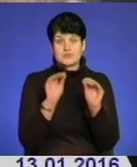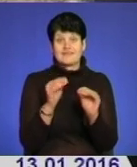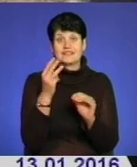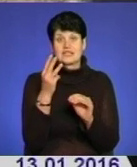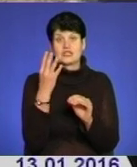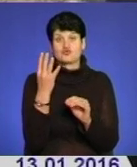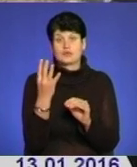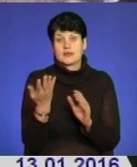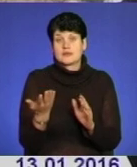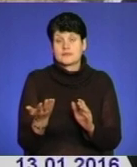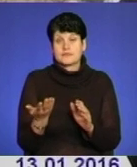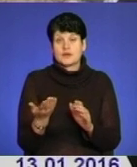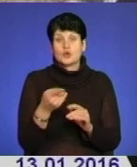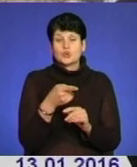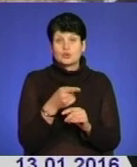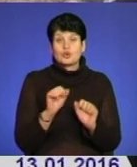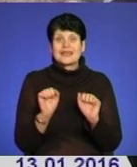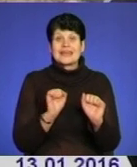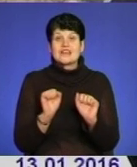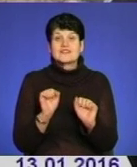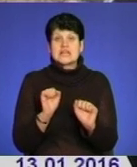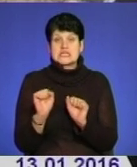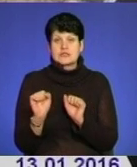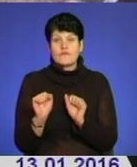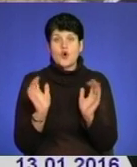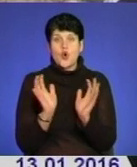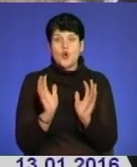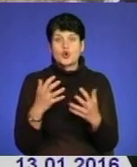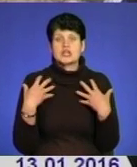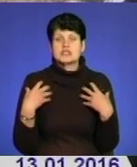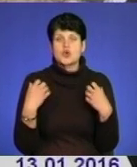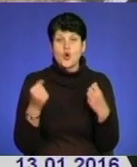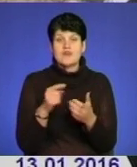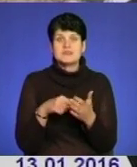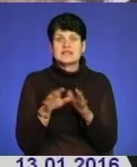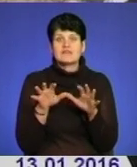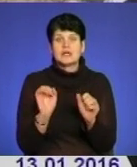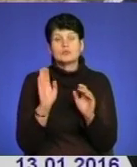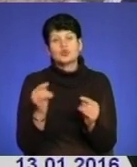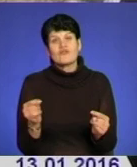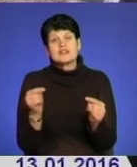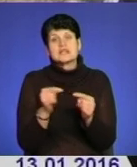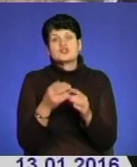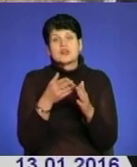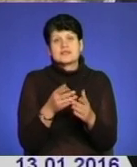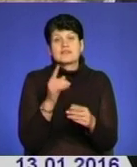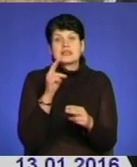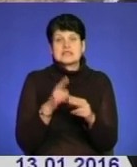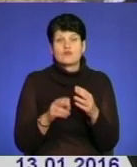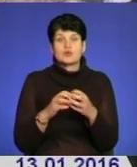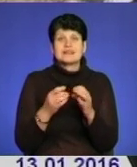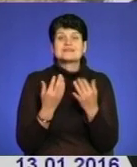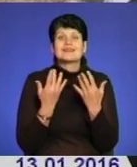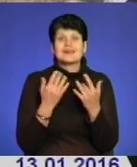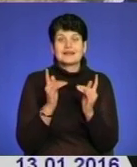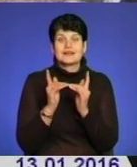4. Тому керівництво охорони здоров'я, міська влада будуть визначатися в кінцевому результаті, наскільки